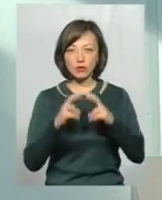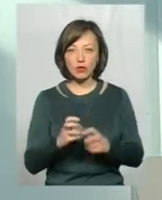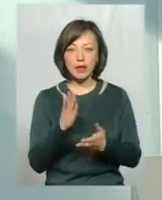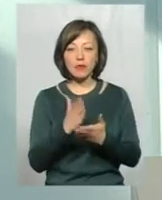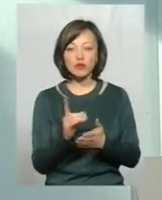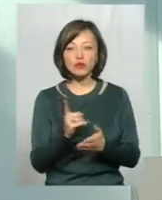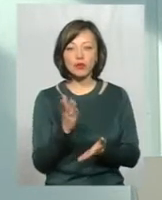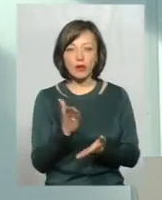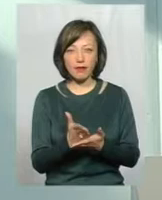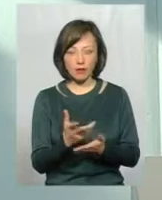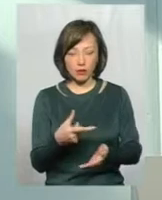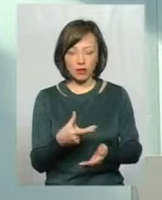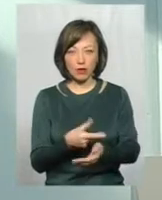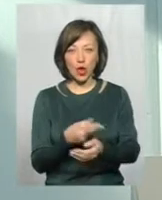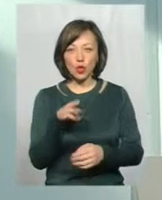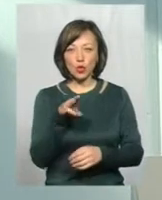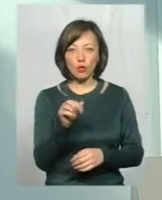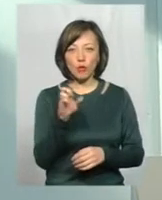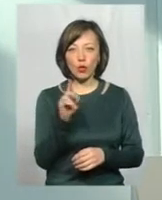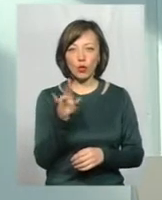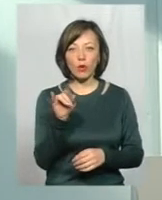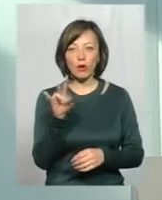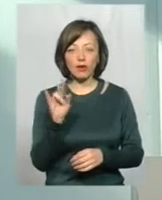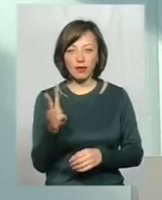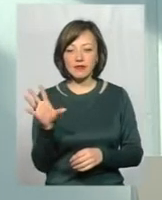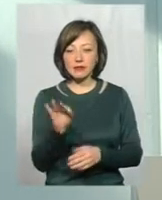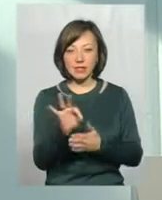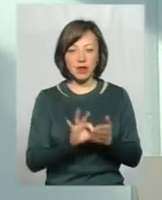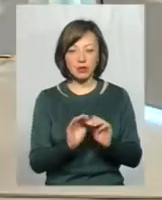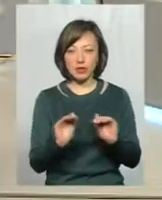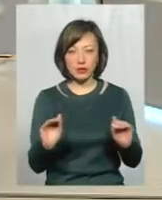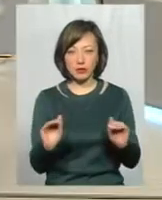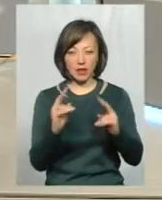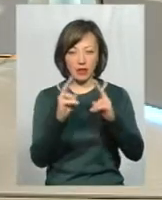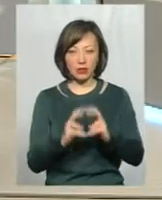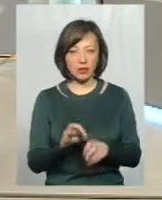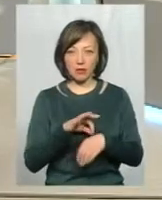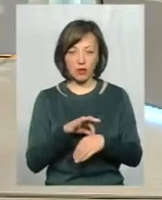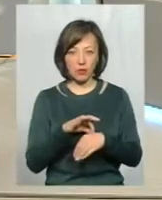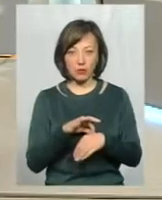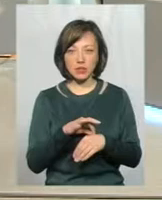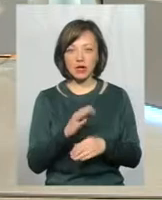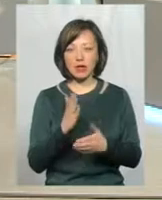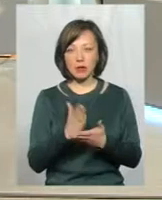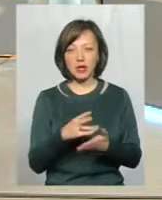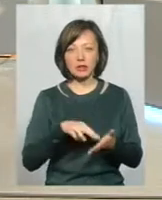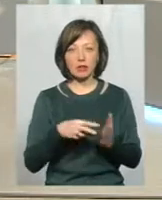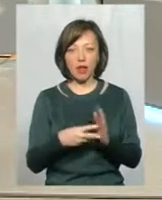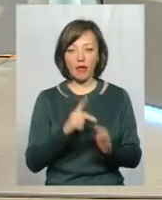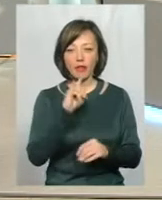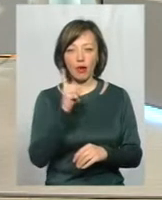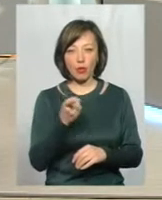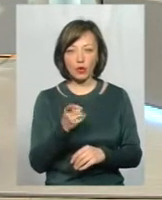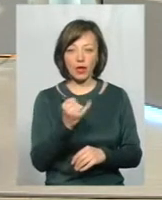туберкуліном. Ну, треба понять, що всім сразу дітям туберкулінодіагностіка не проводиться. Імеється план на год,